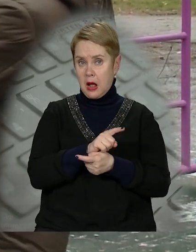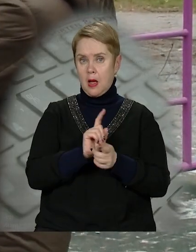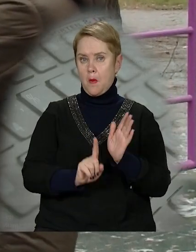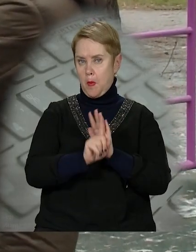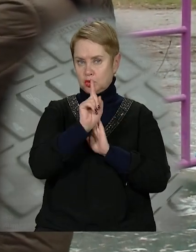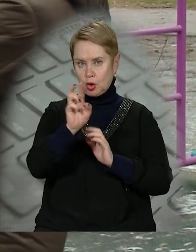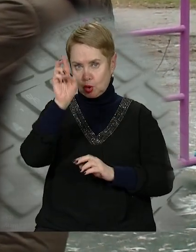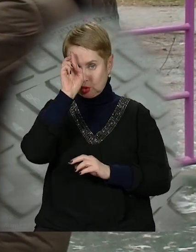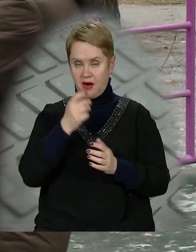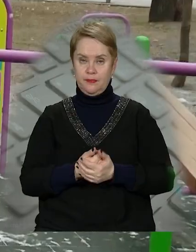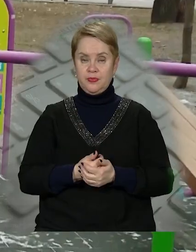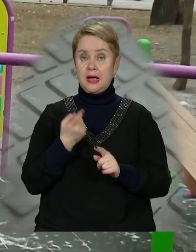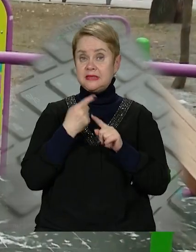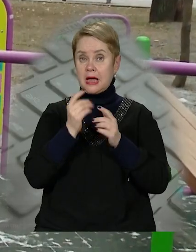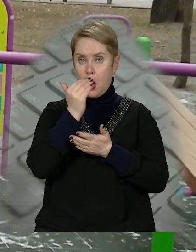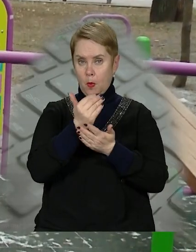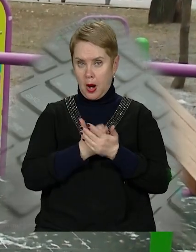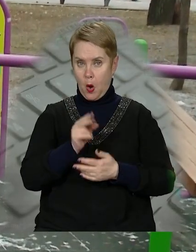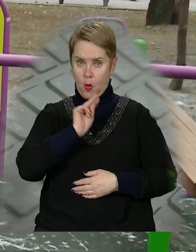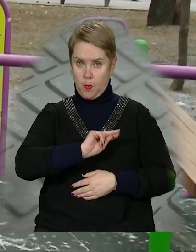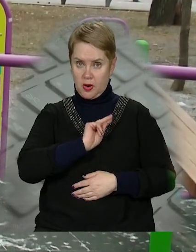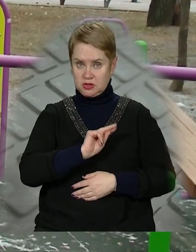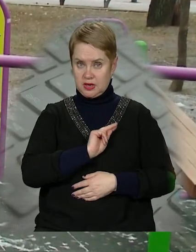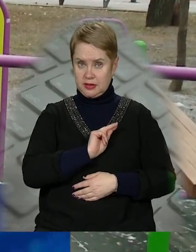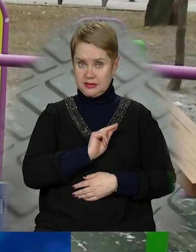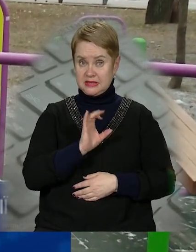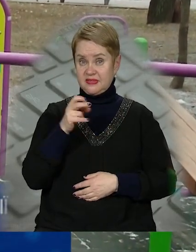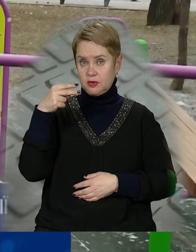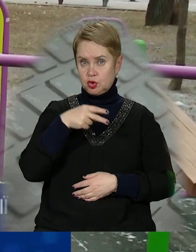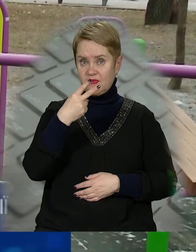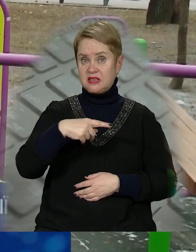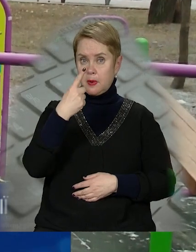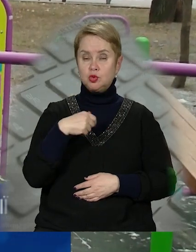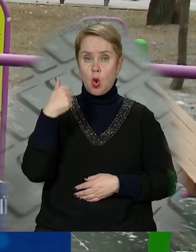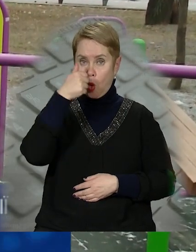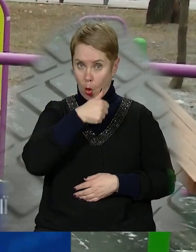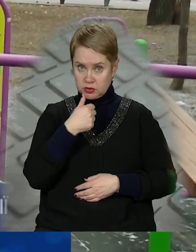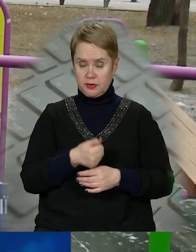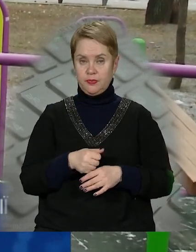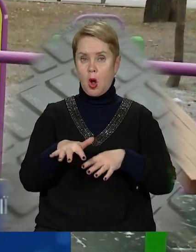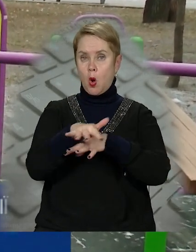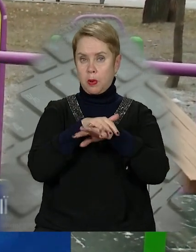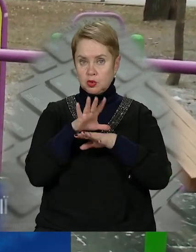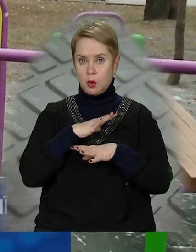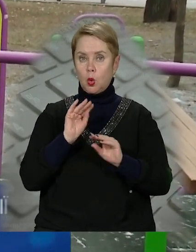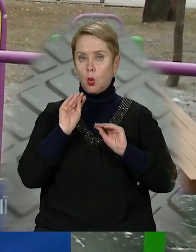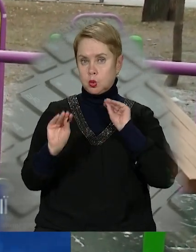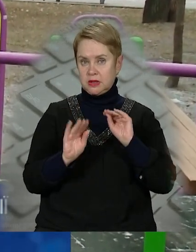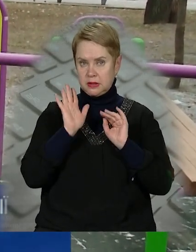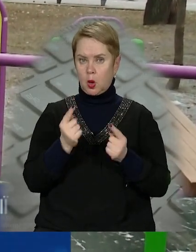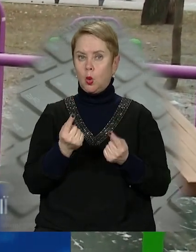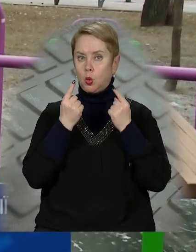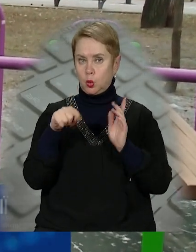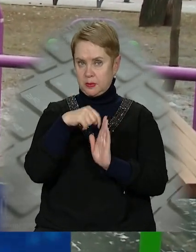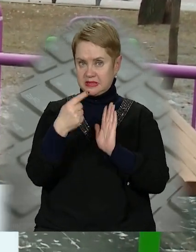поштовхом для держави. Ця програма працювала у 2021 році. Площадки були встановлені не